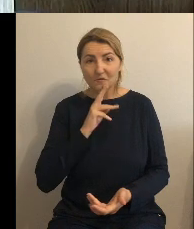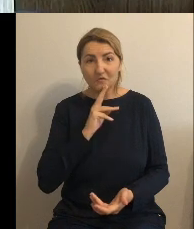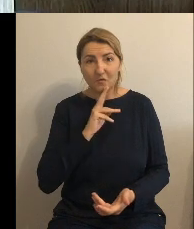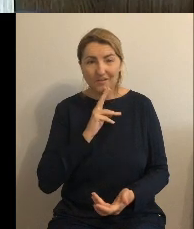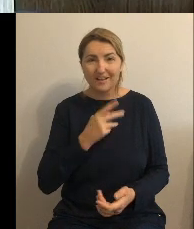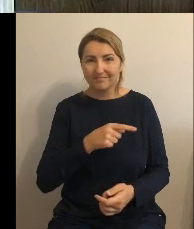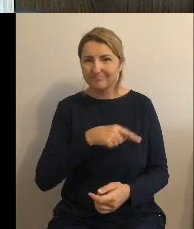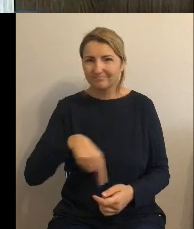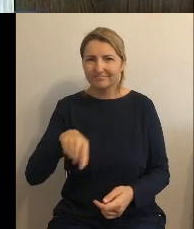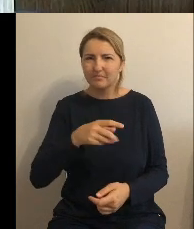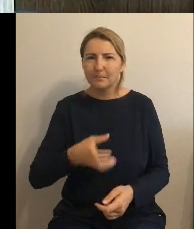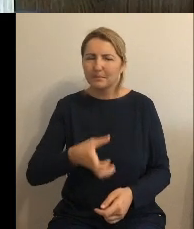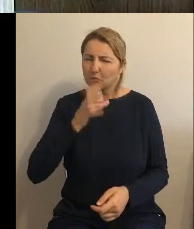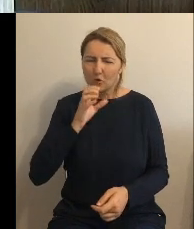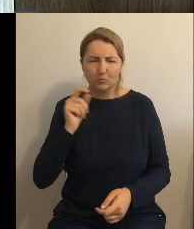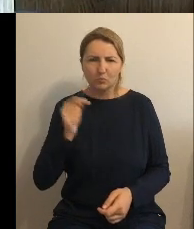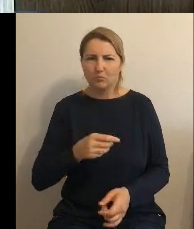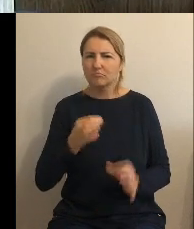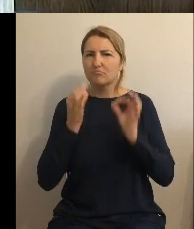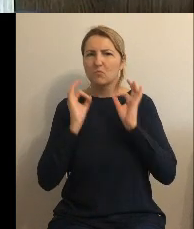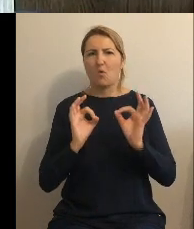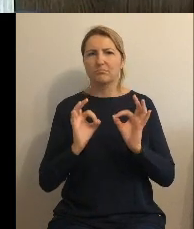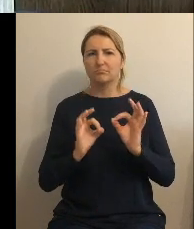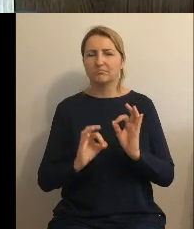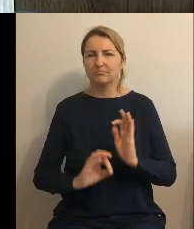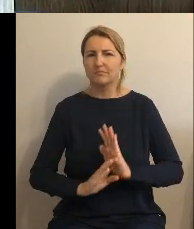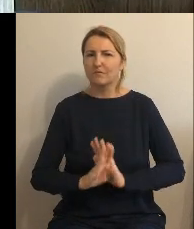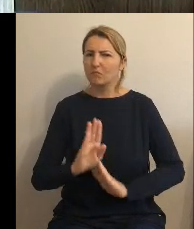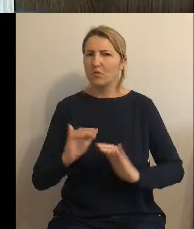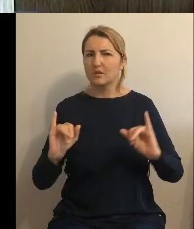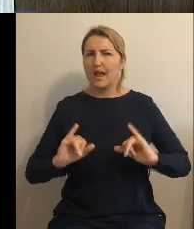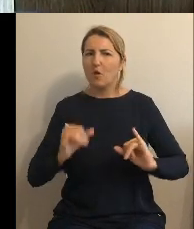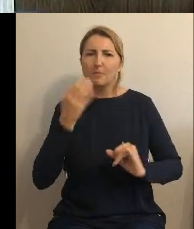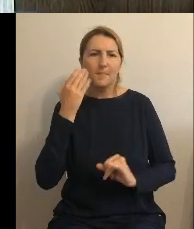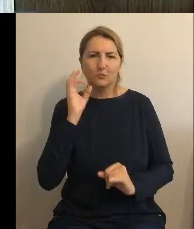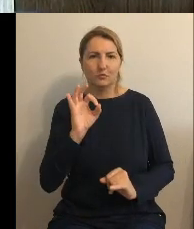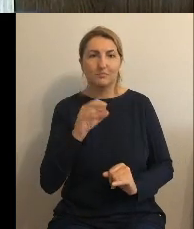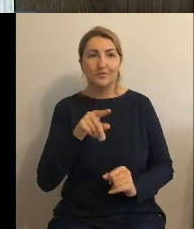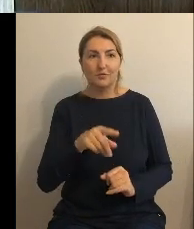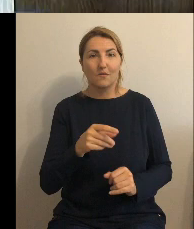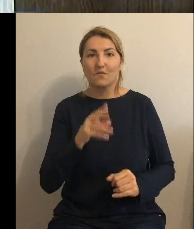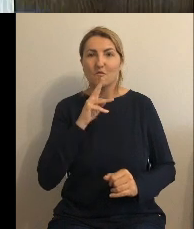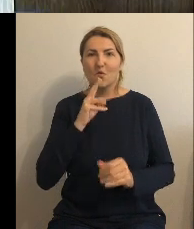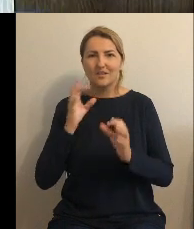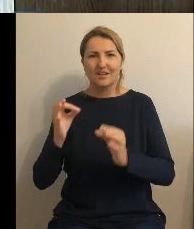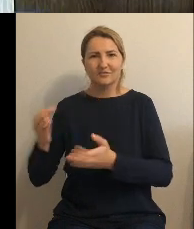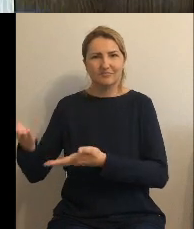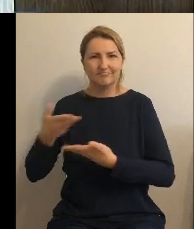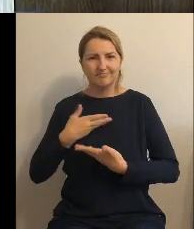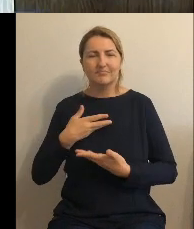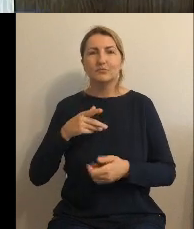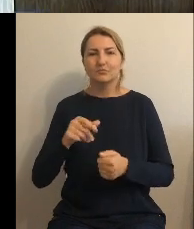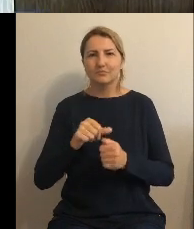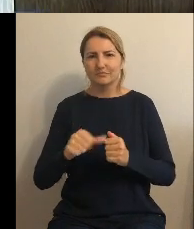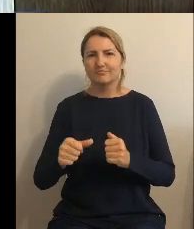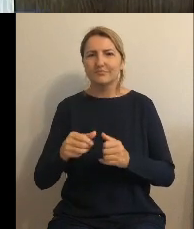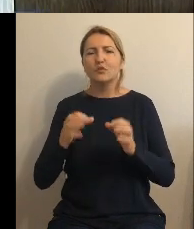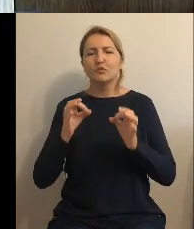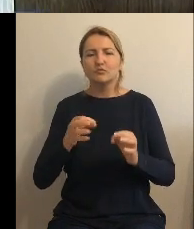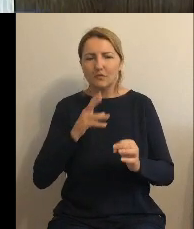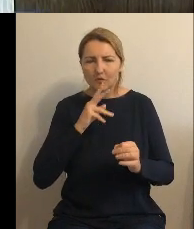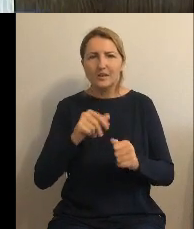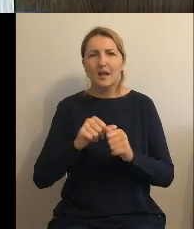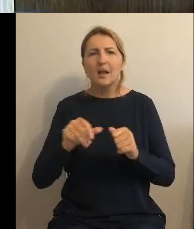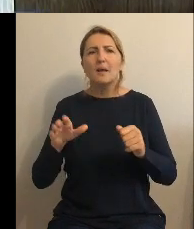najwyższej jakości. Ta woda, którą mamy dostarczaną dziś, jest wodą, która spełnia wszystkie wytyczne rozporządzenia